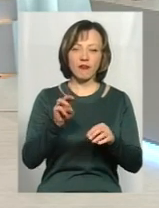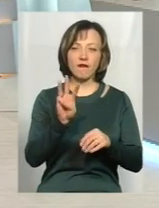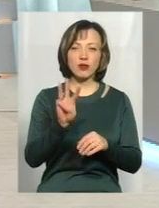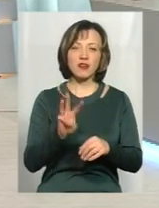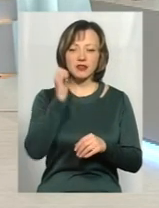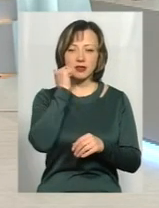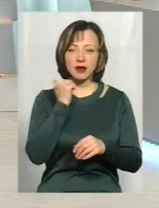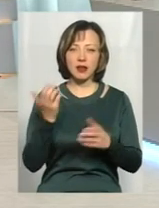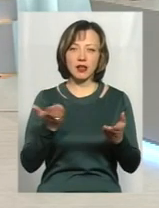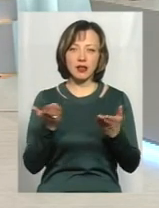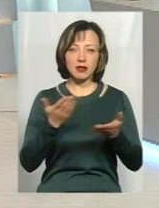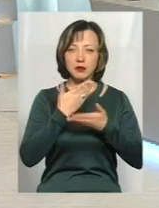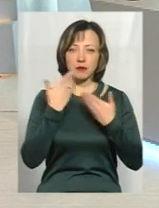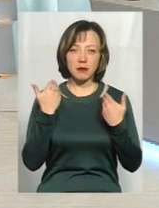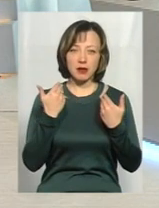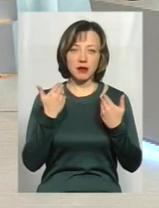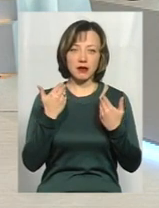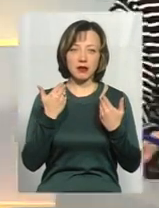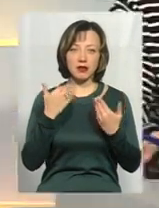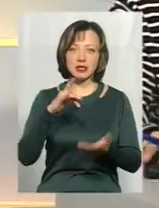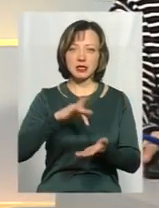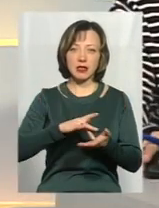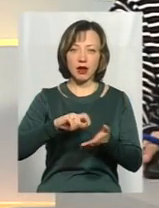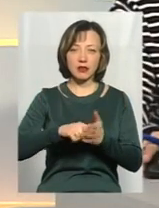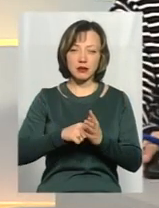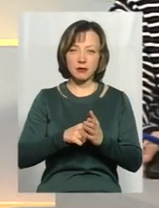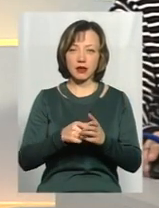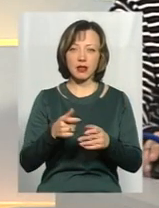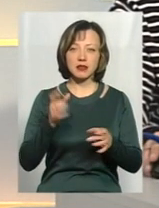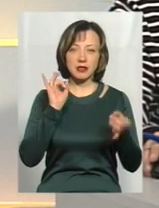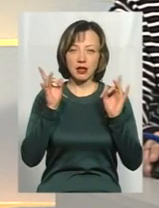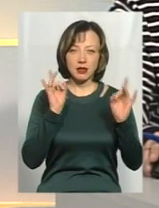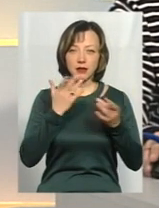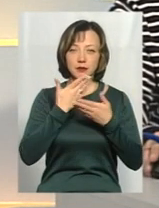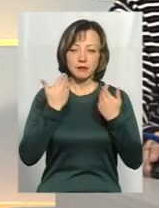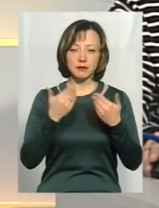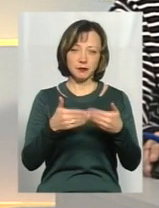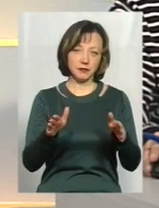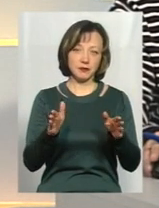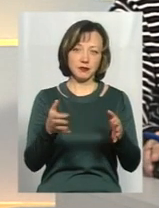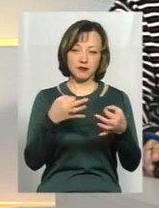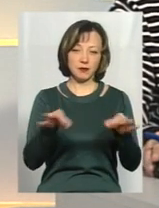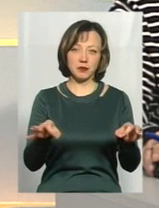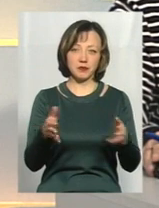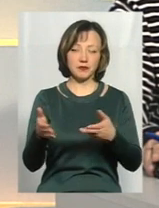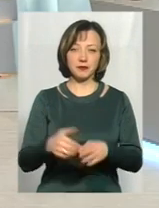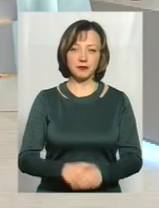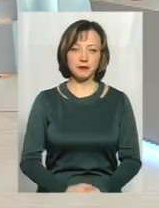старенькі, з яких немає ні центрального замка, ні сигналізації, його відкрив, не буде ніякої